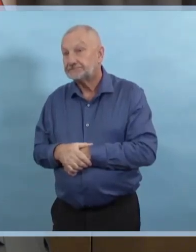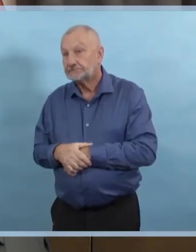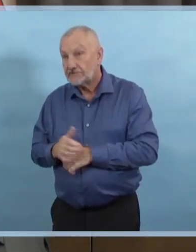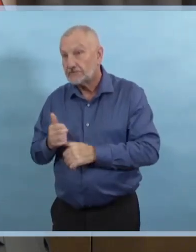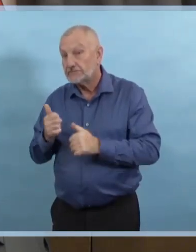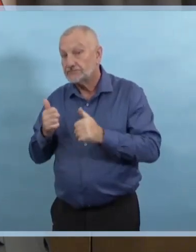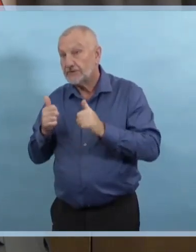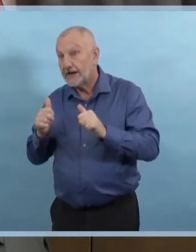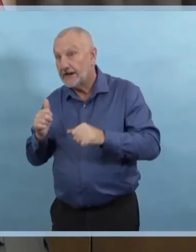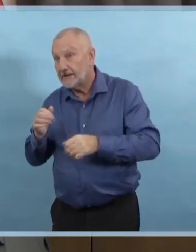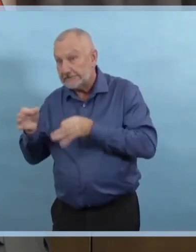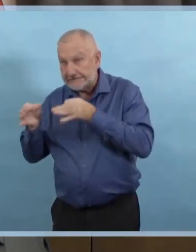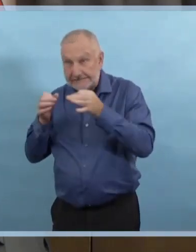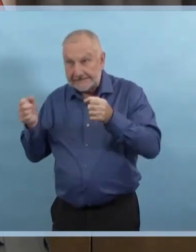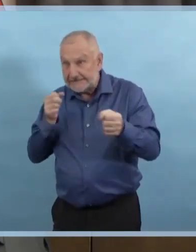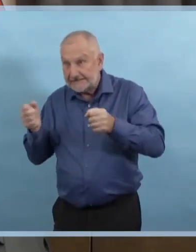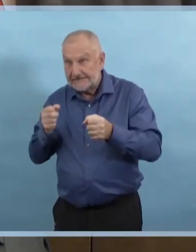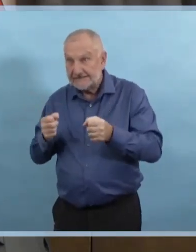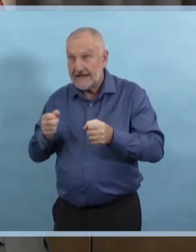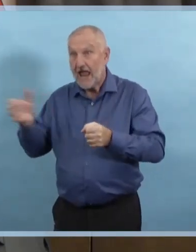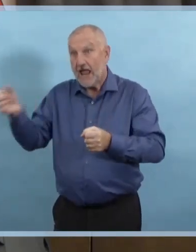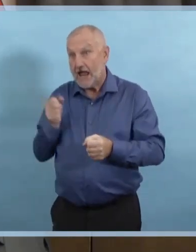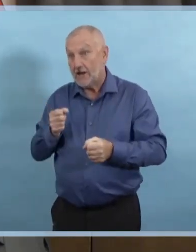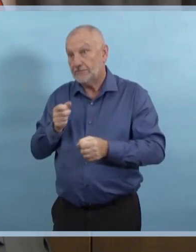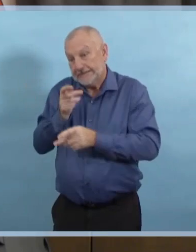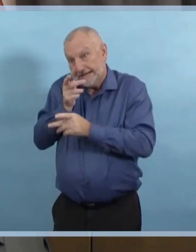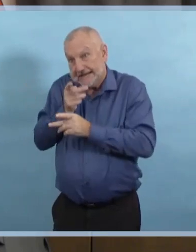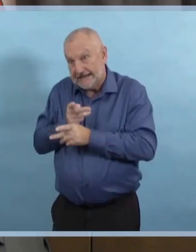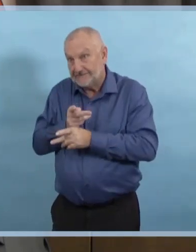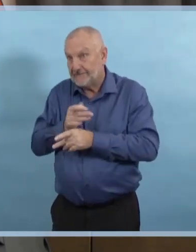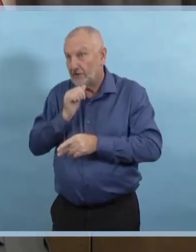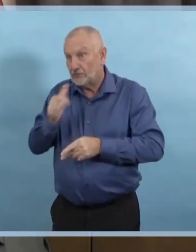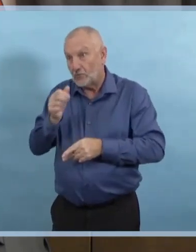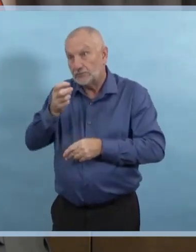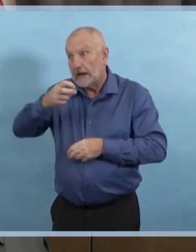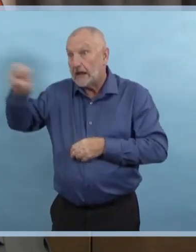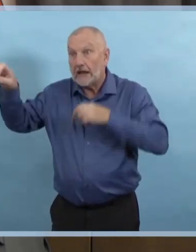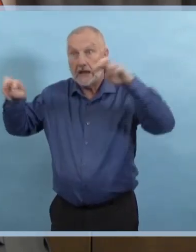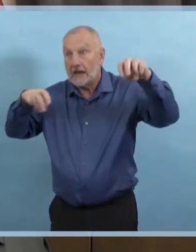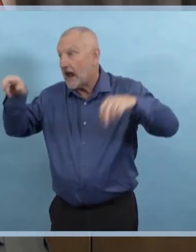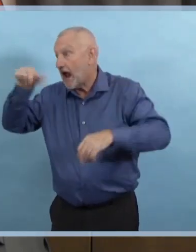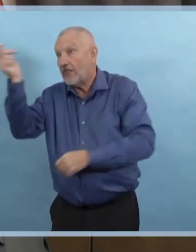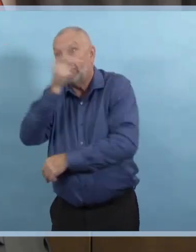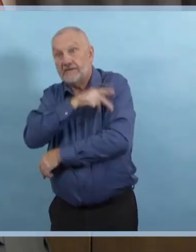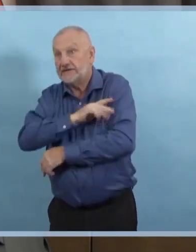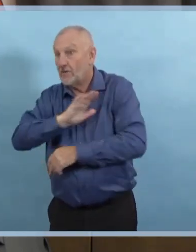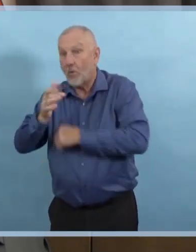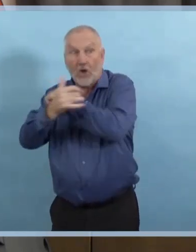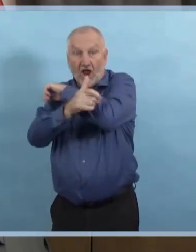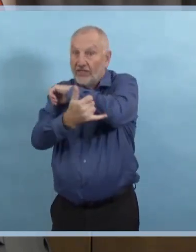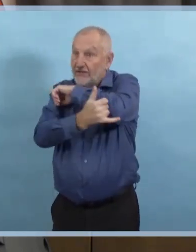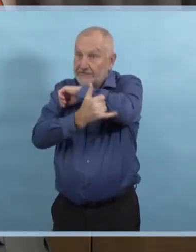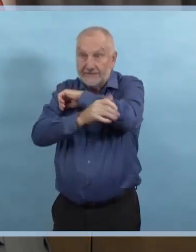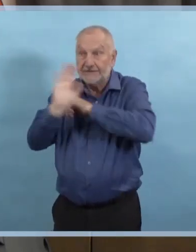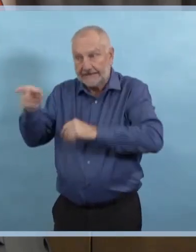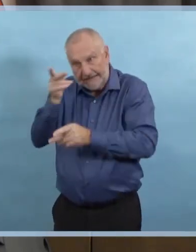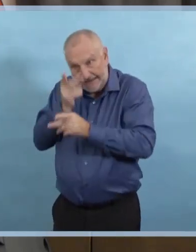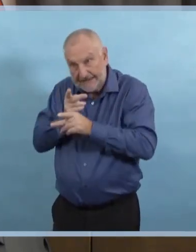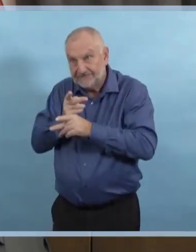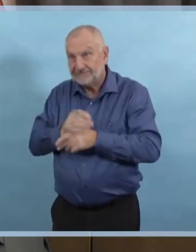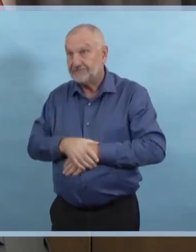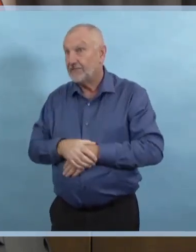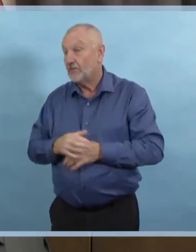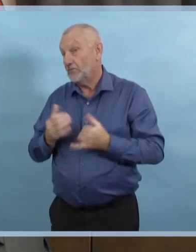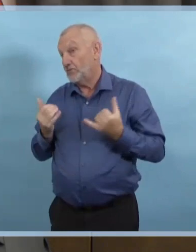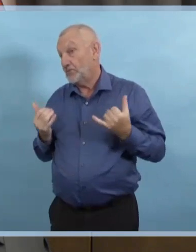Le problème que nous avons présentement, c'est l'absentéisme à cause de la maladie ou à cause qu'il s'agit de parents